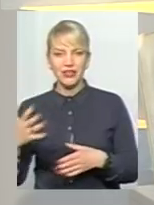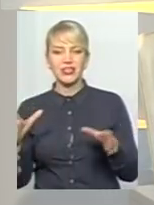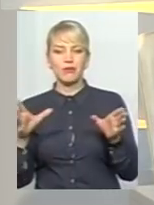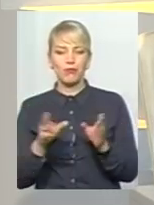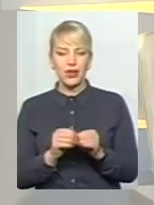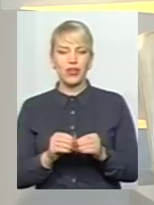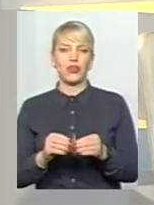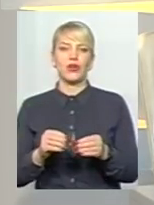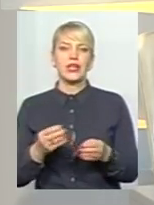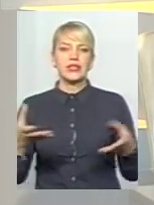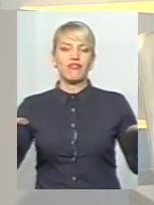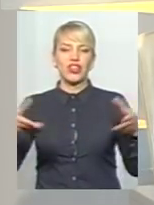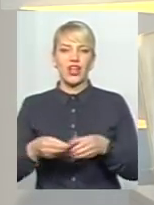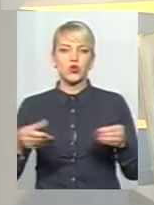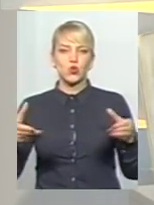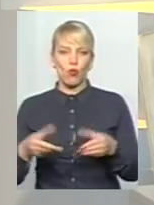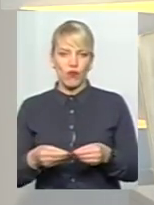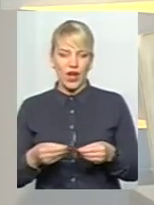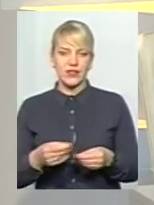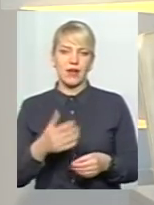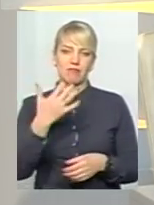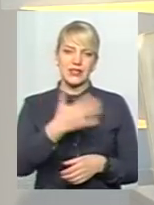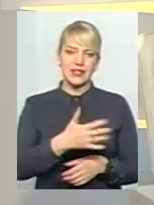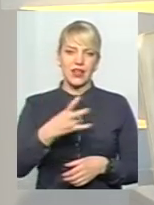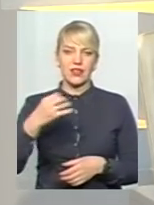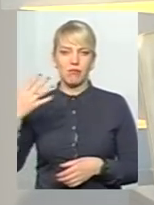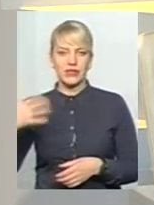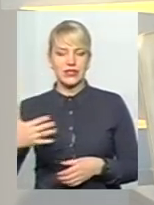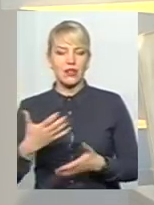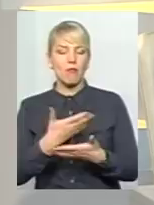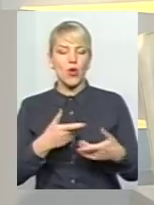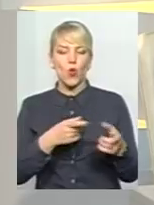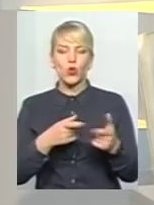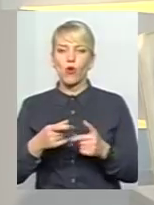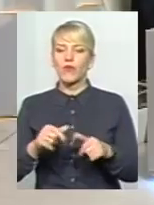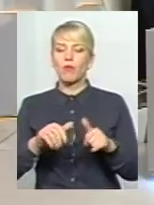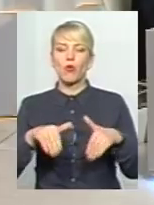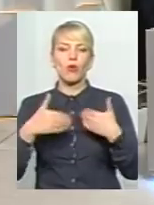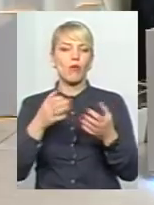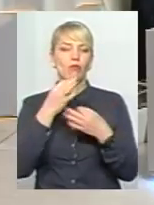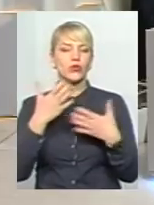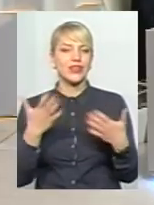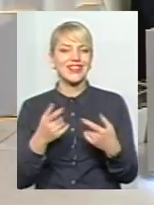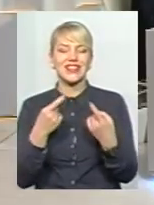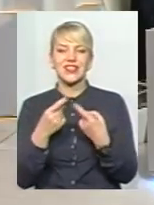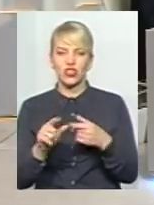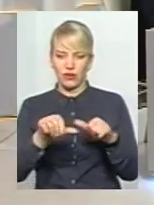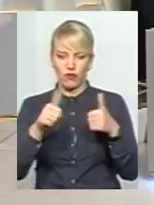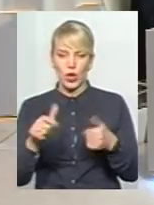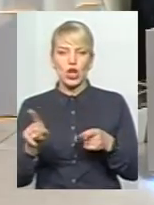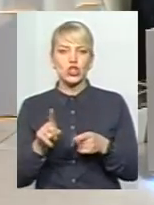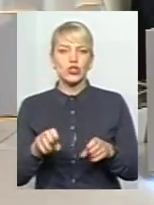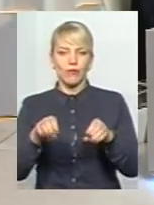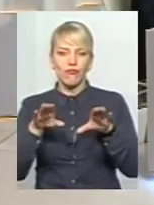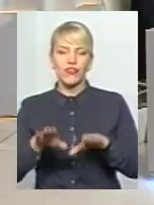і спільне фінансування 50 на 50. Ми готові пропонувати будь-які інші формати для того, аби зрушити це питання з